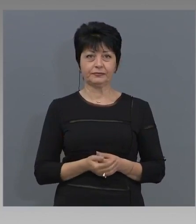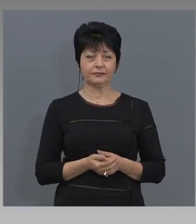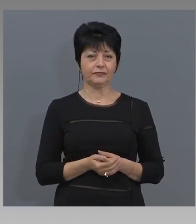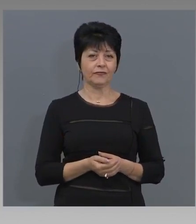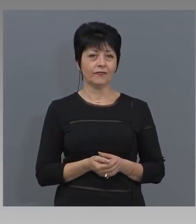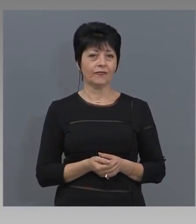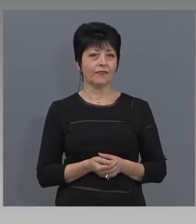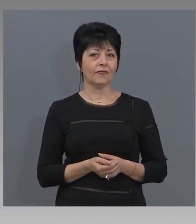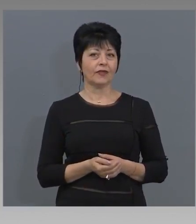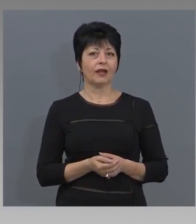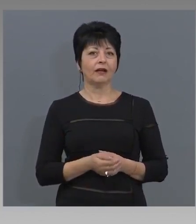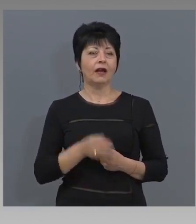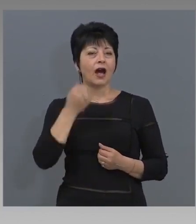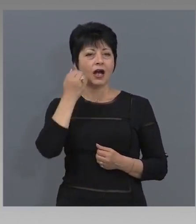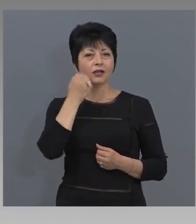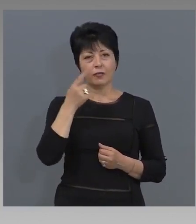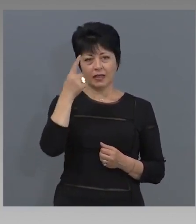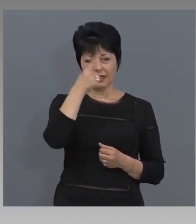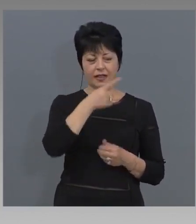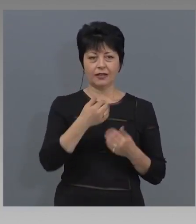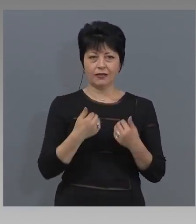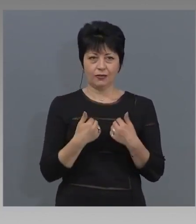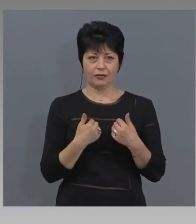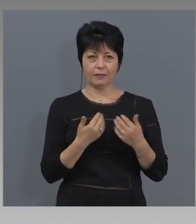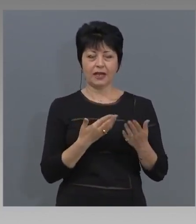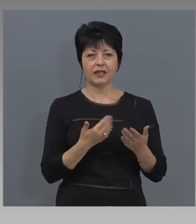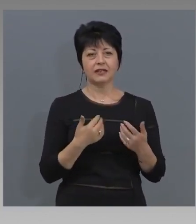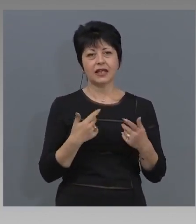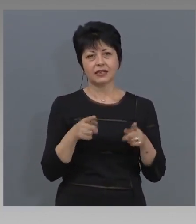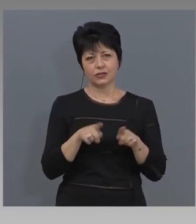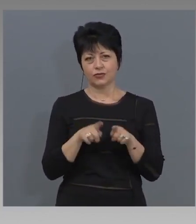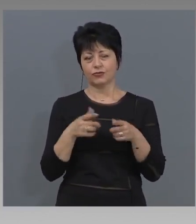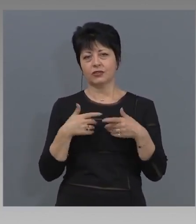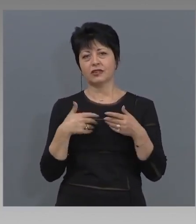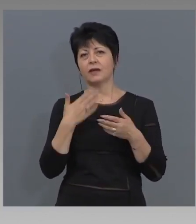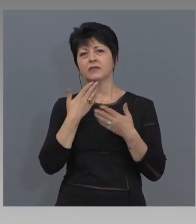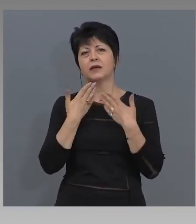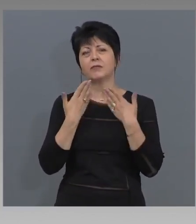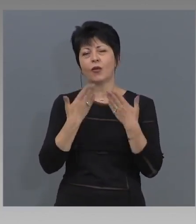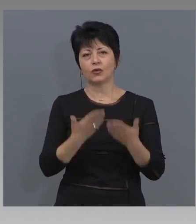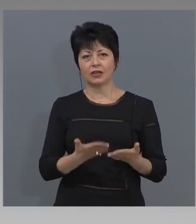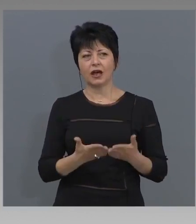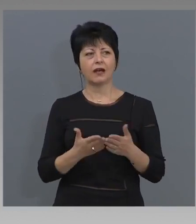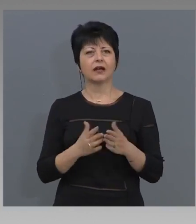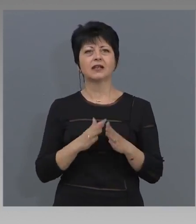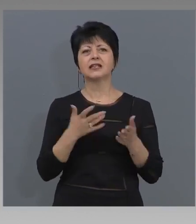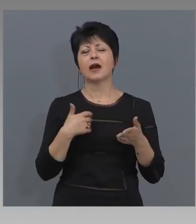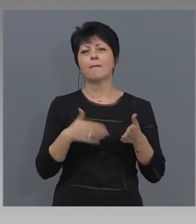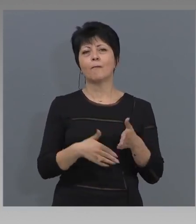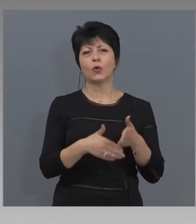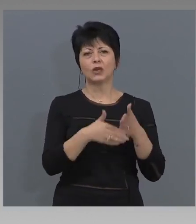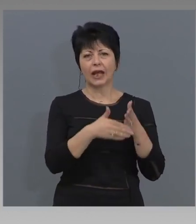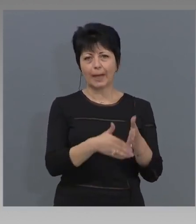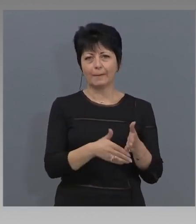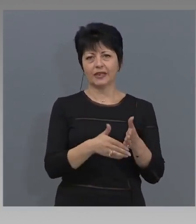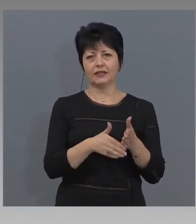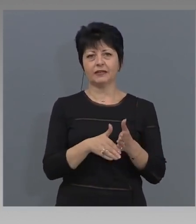Добър ден и от мен. Аз също искам да благодаря изключително много за подкрепата